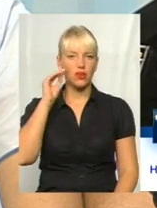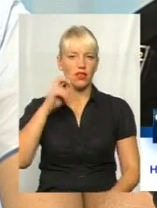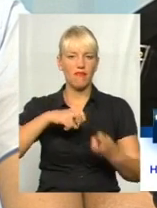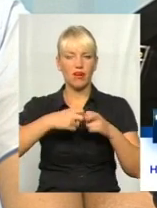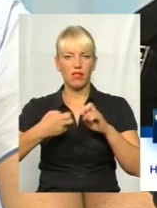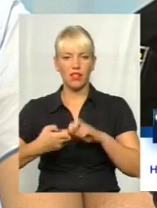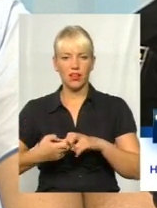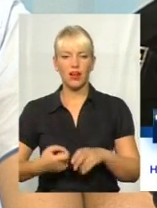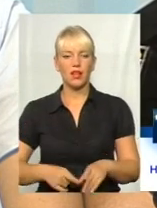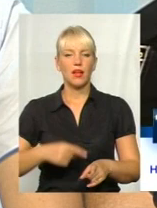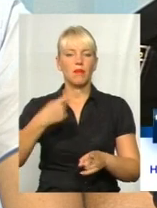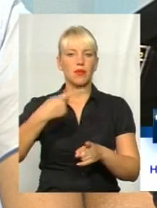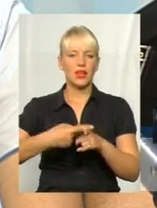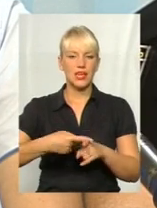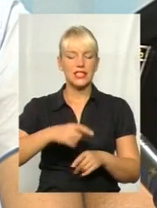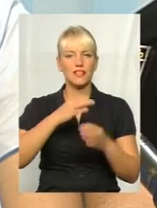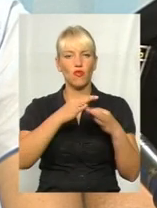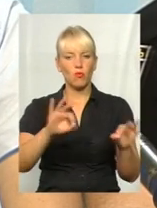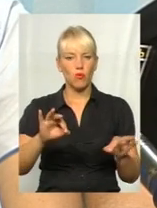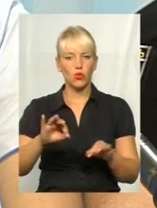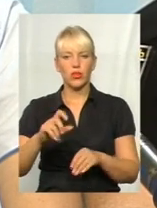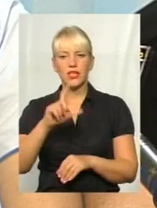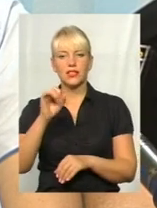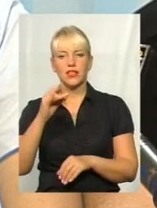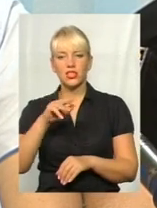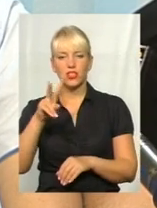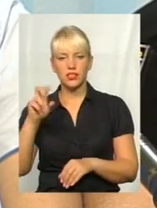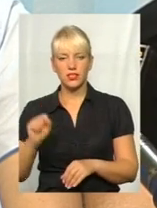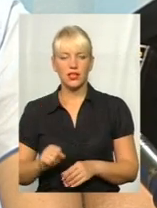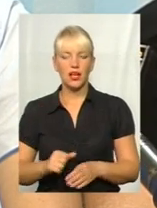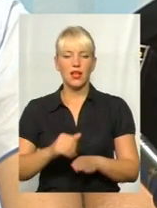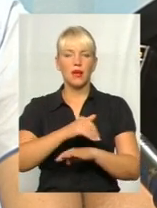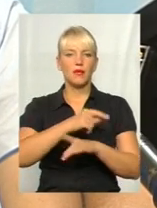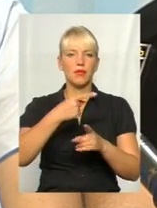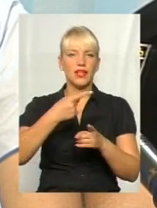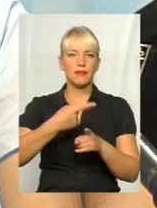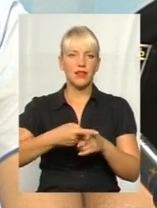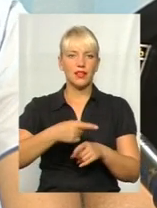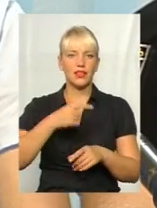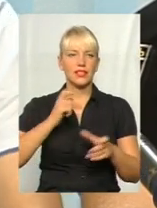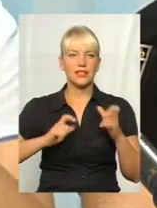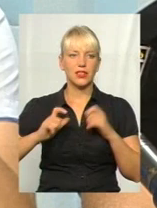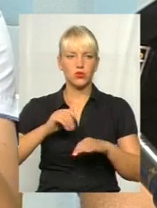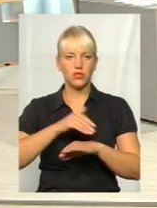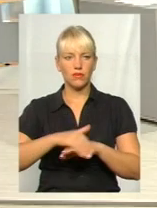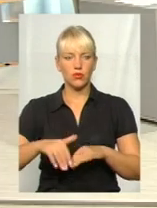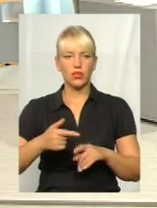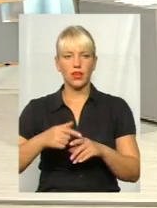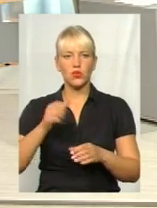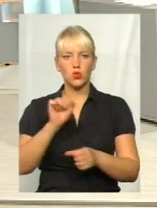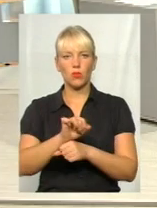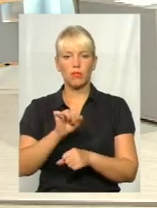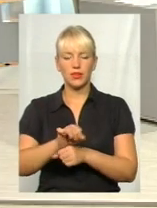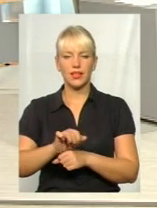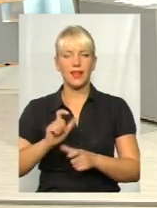Свободи-Зарічанська, перехрестя вулиць Кам'янецька-Подільська, інститутська вулиця Зупинка-Хмельницький національний університет